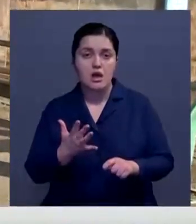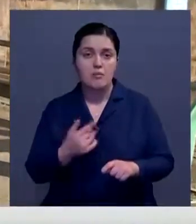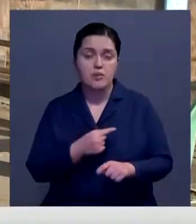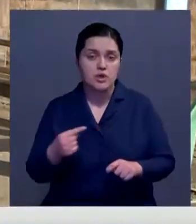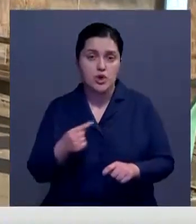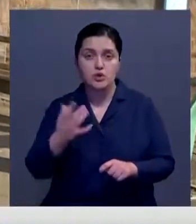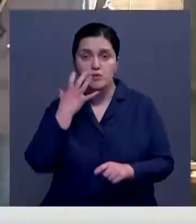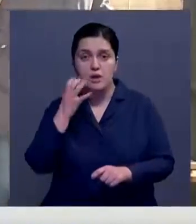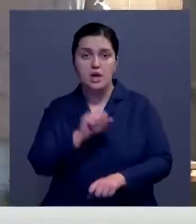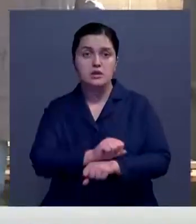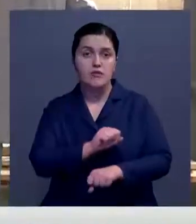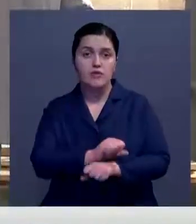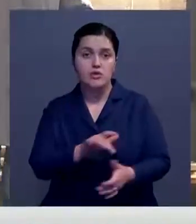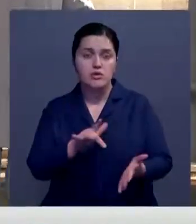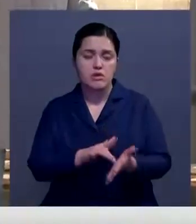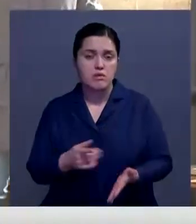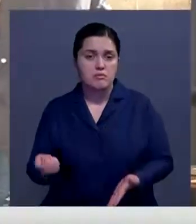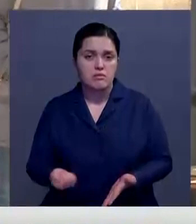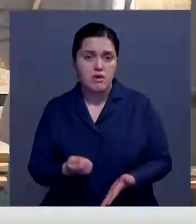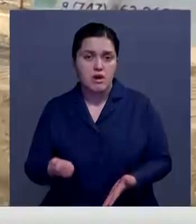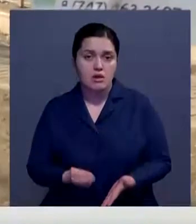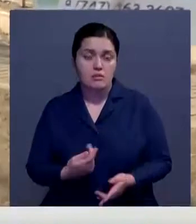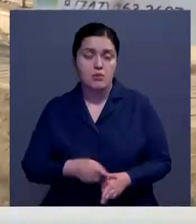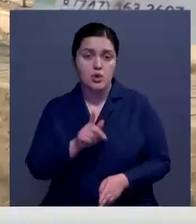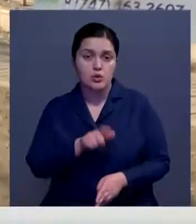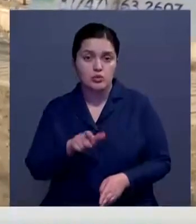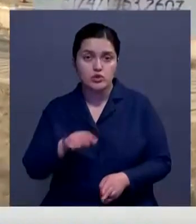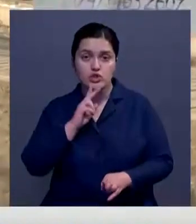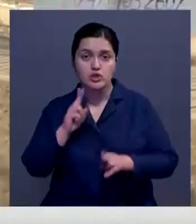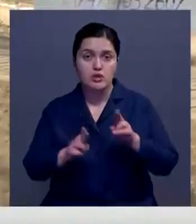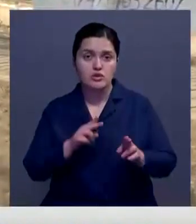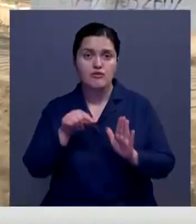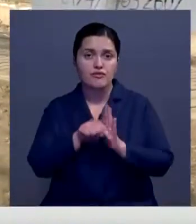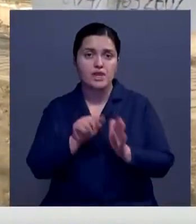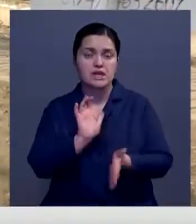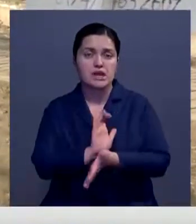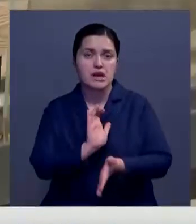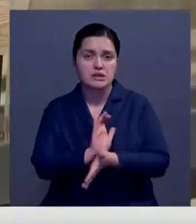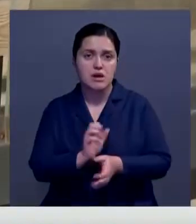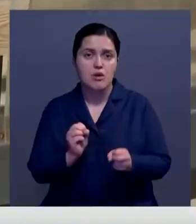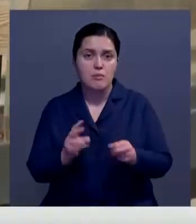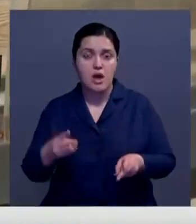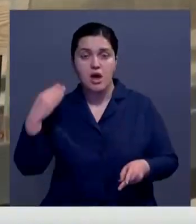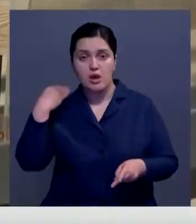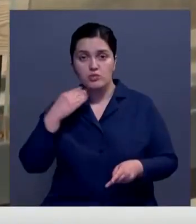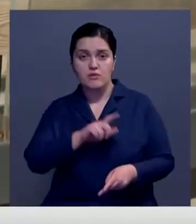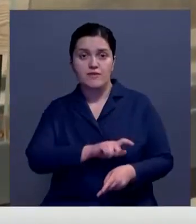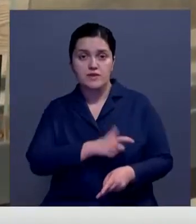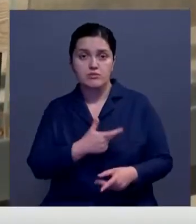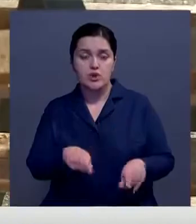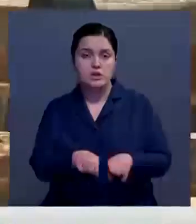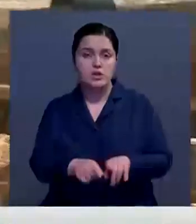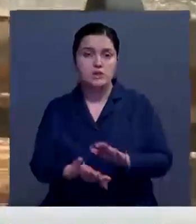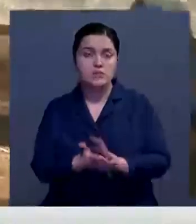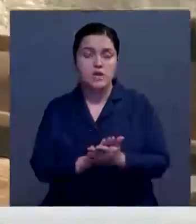ветра, ни от морозов. И теплых остановок в городе можно пересчитать по пальцам. Кроме того, люди жалуются, что в них грязно, небезопасно. Актюбинцы